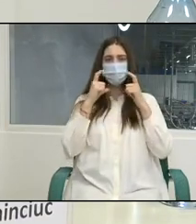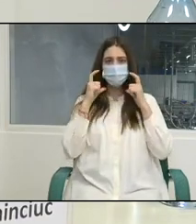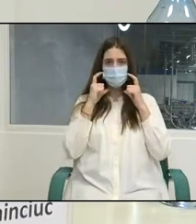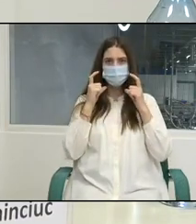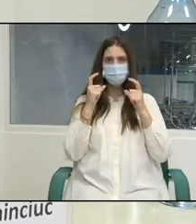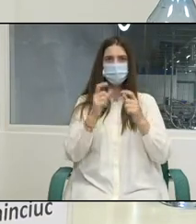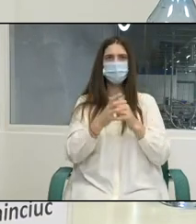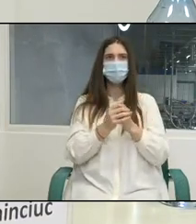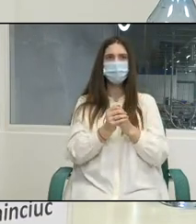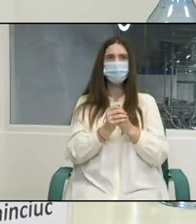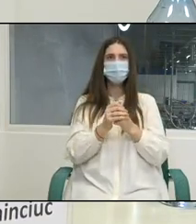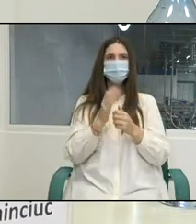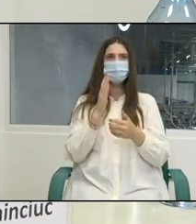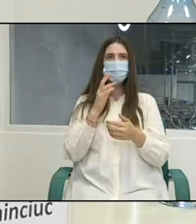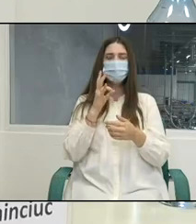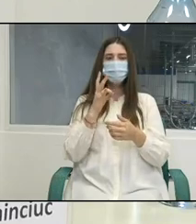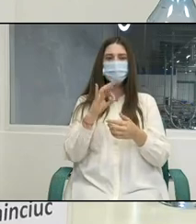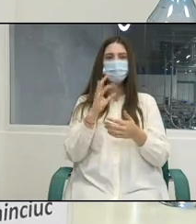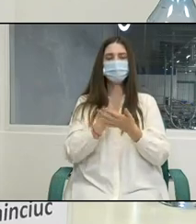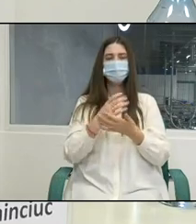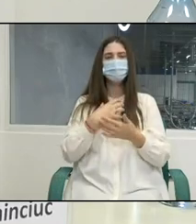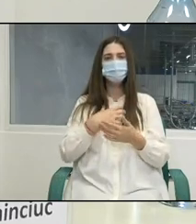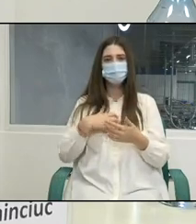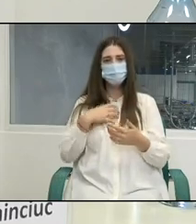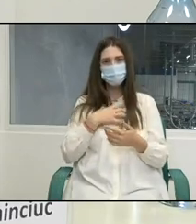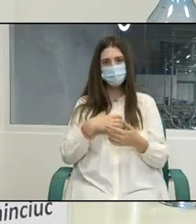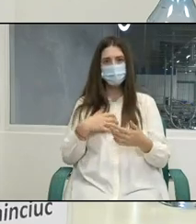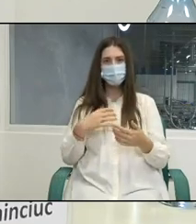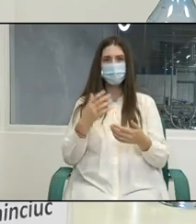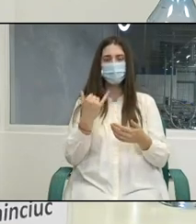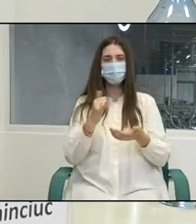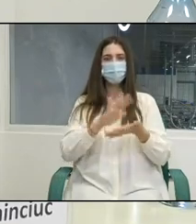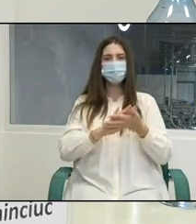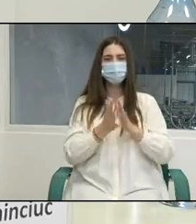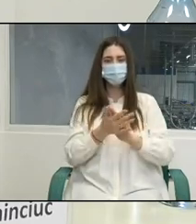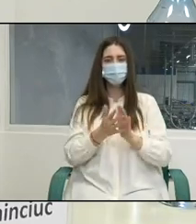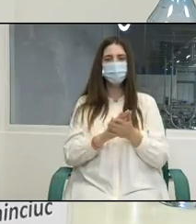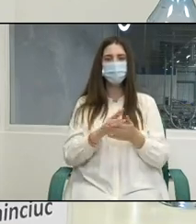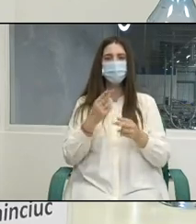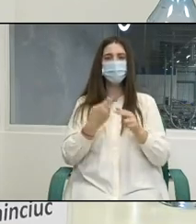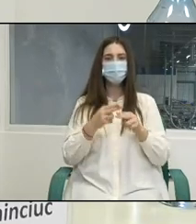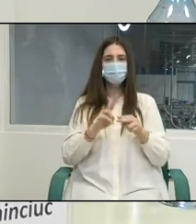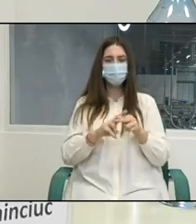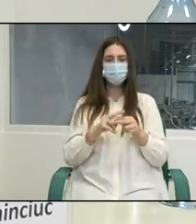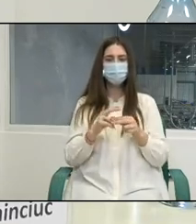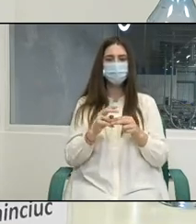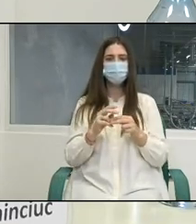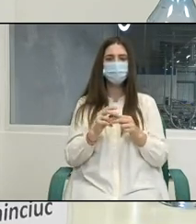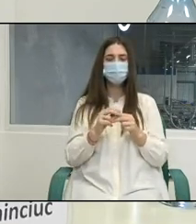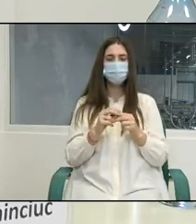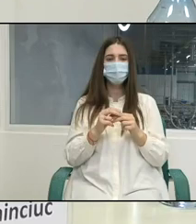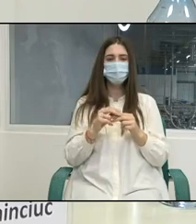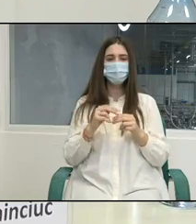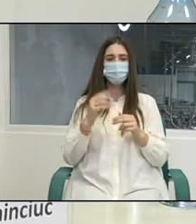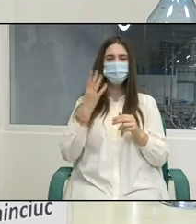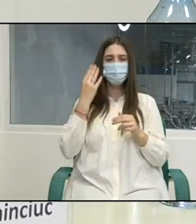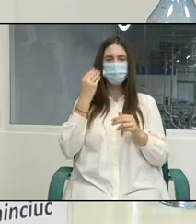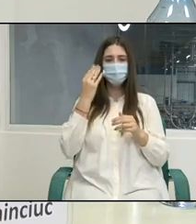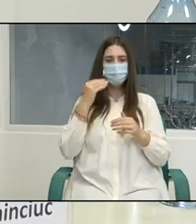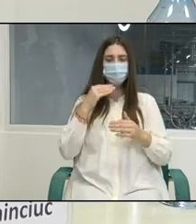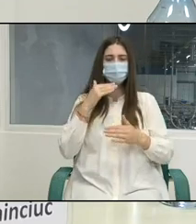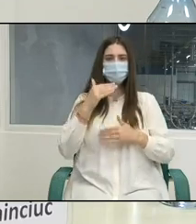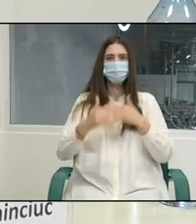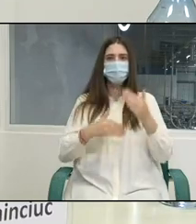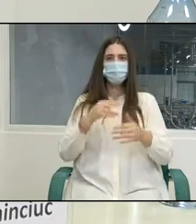sociali are o valoare fundamentală și concomitent indispensabilă pentru o relansare economică